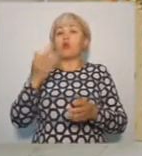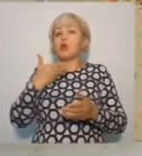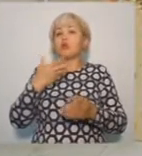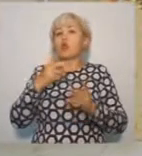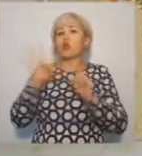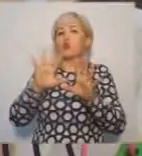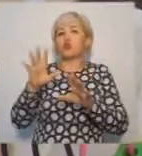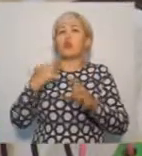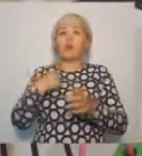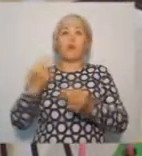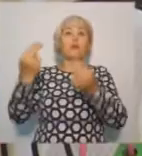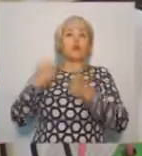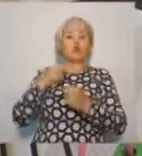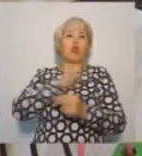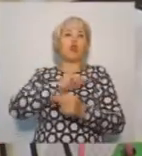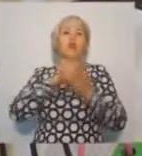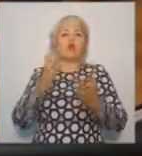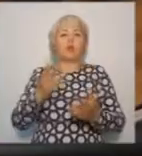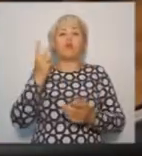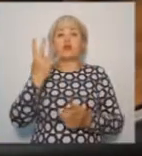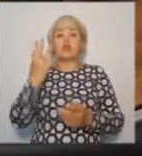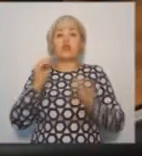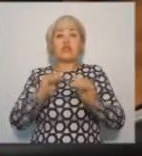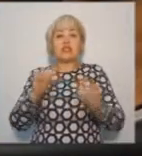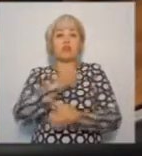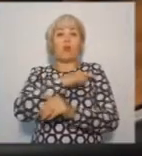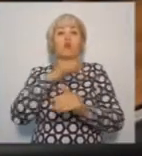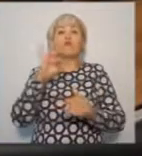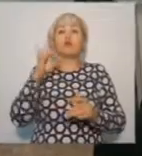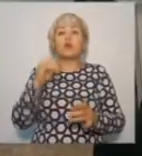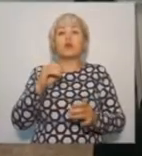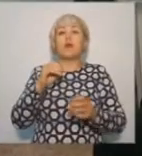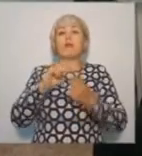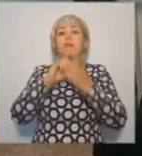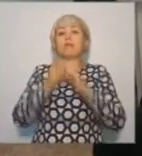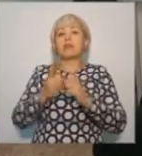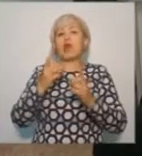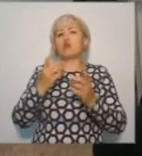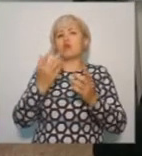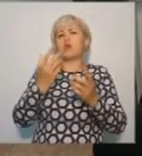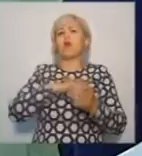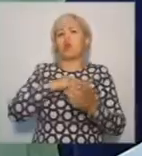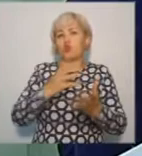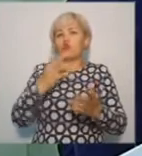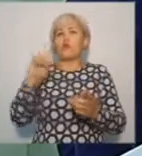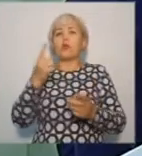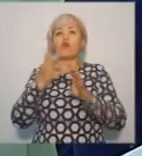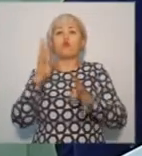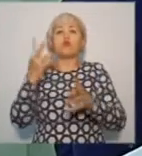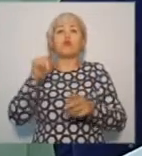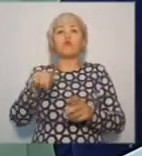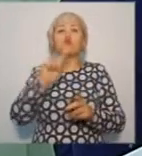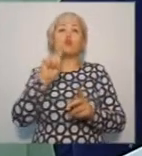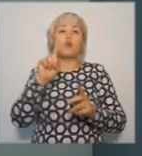В первую очередь для того, чтобы подрастающее поколение не боялось врачей. В ближайшее время детские поликлиники в югорских городах оснастят